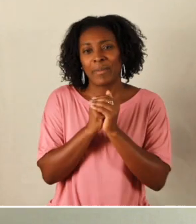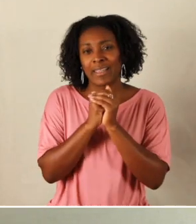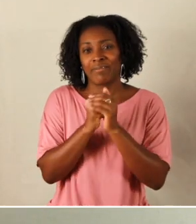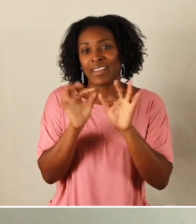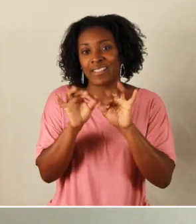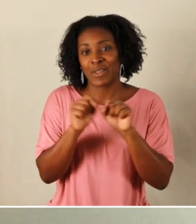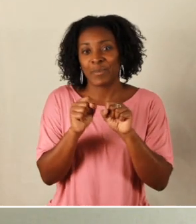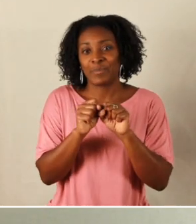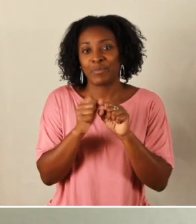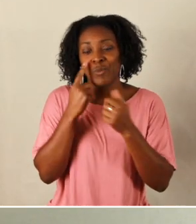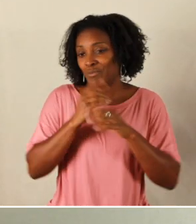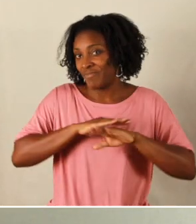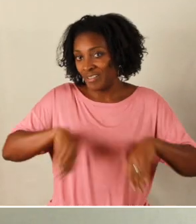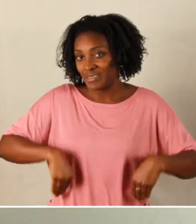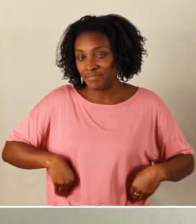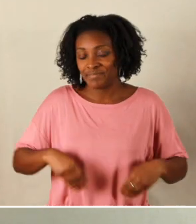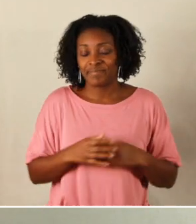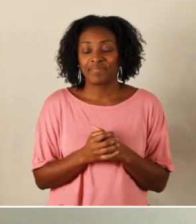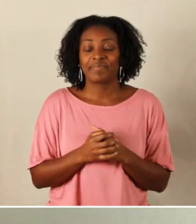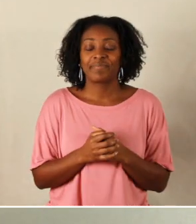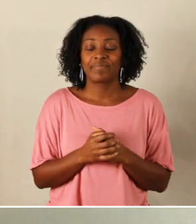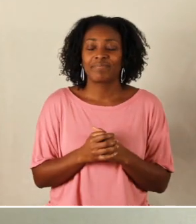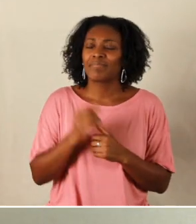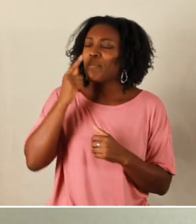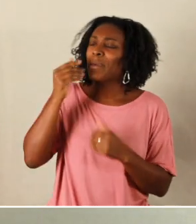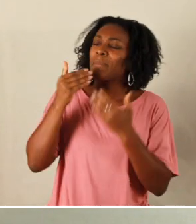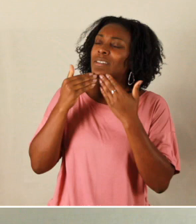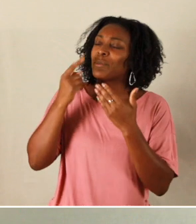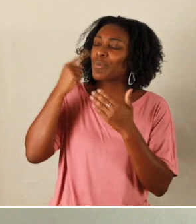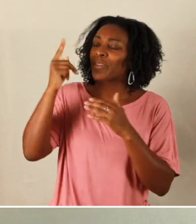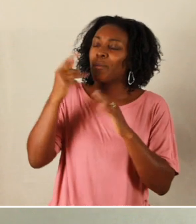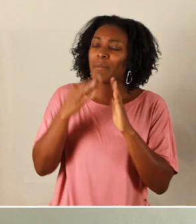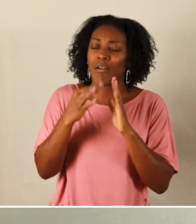france pour clore ce temps père merci pour ta parole